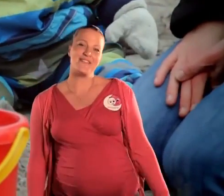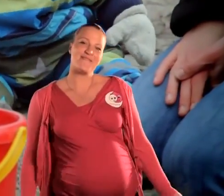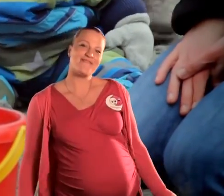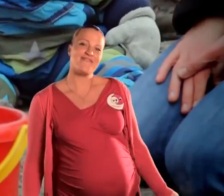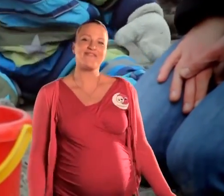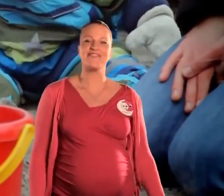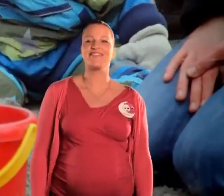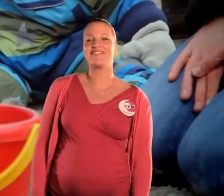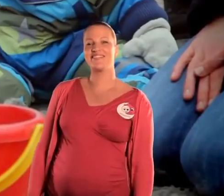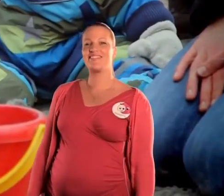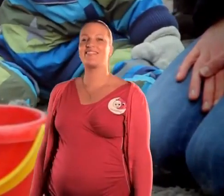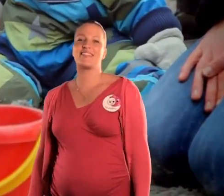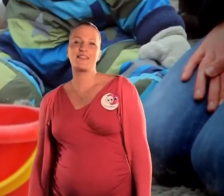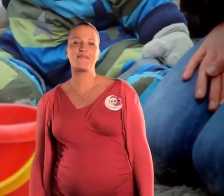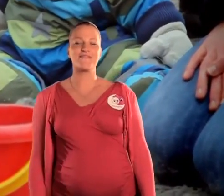her